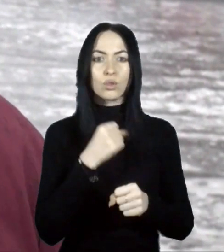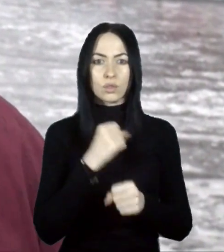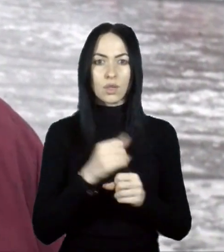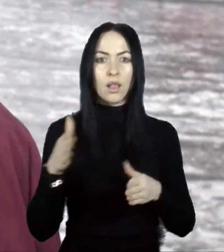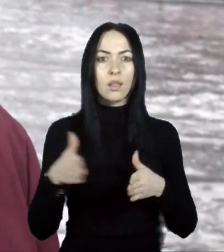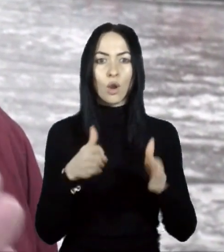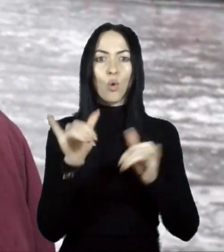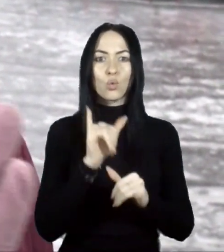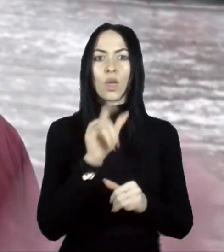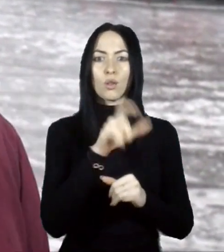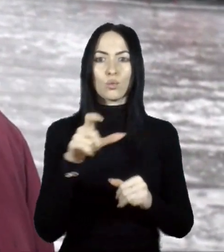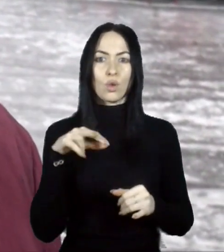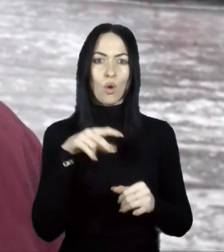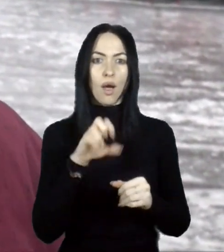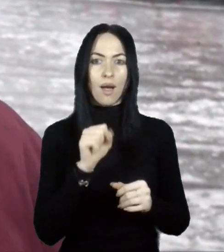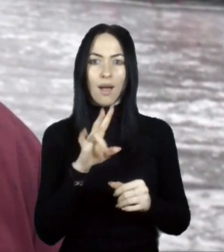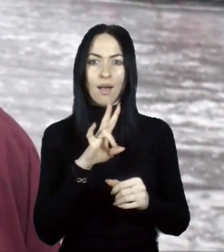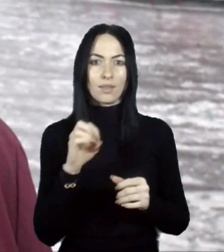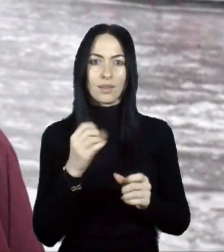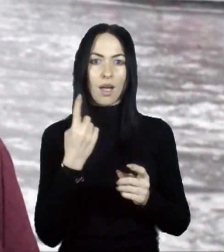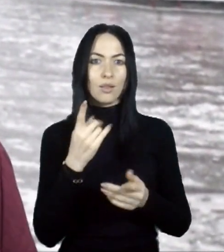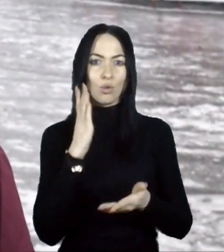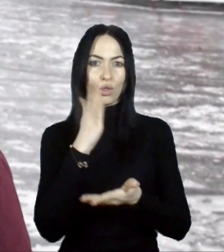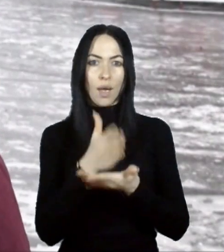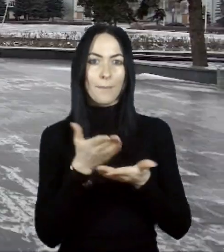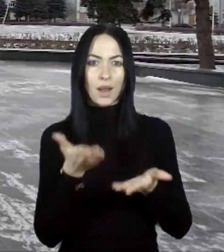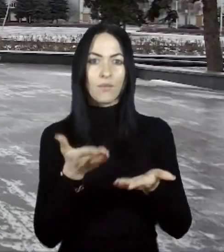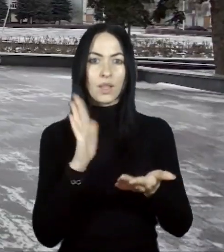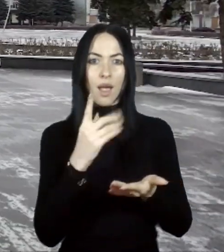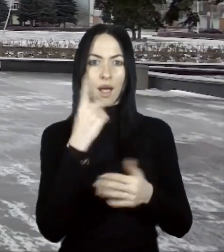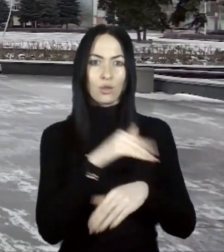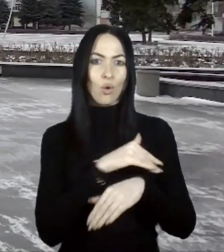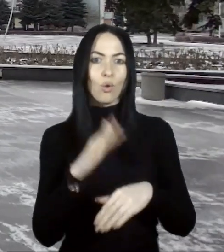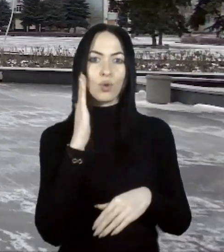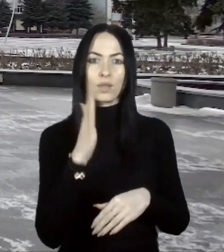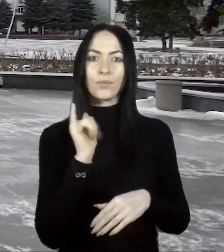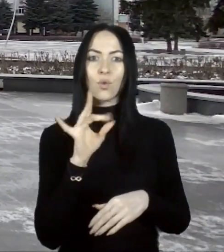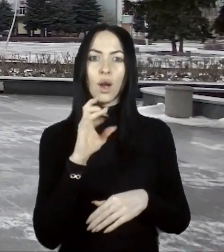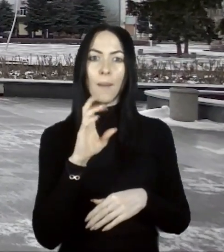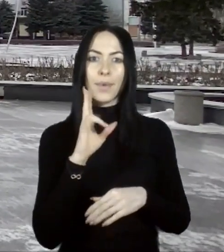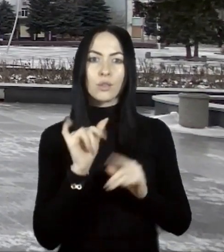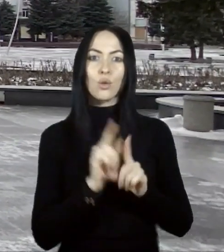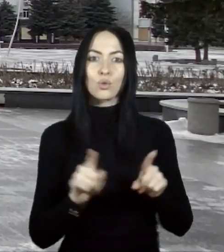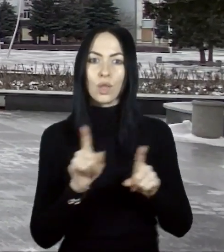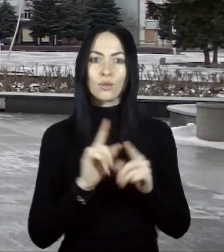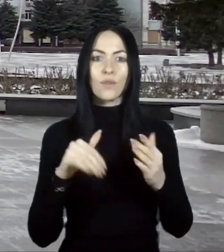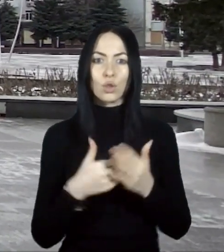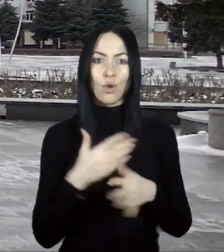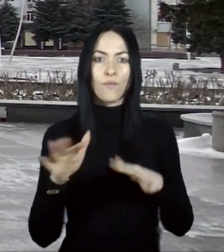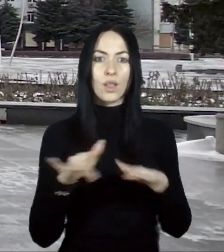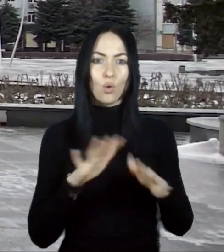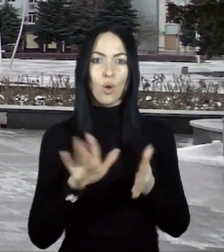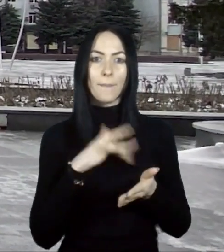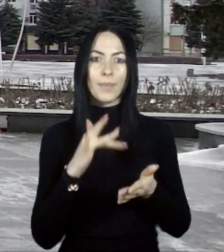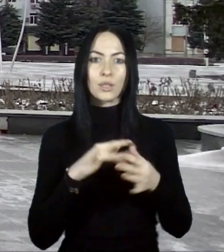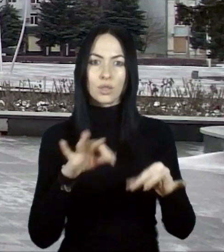ходять, а не одне направлення одній вулиці. У Краматорську також відновили рух міського транспорту, який через